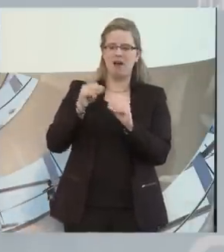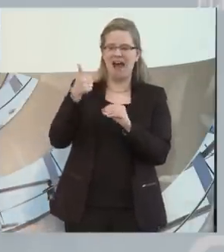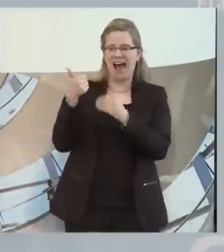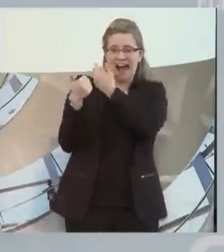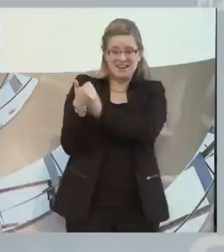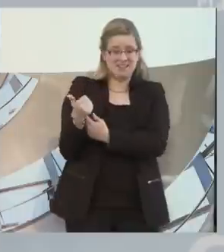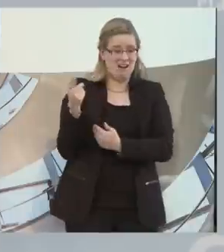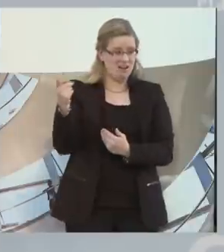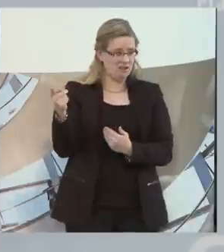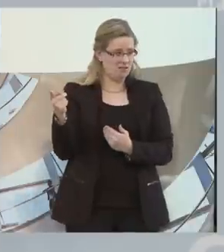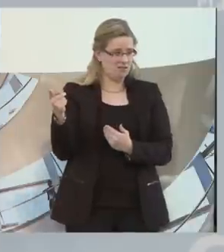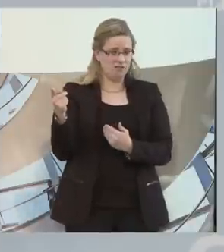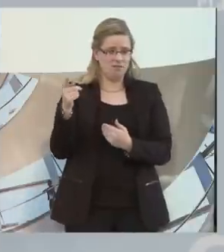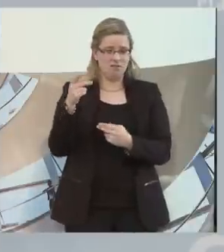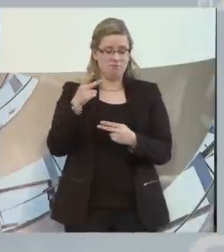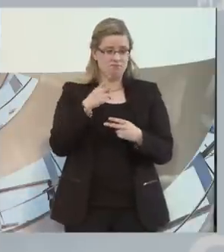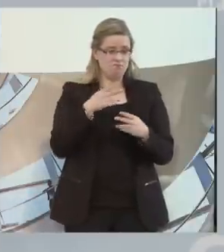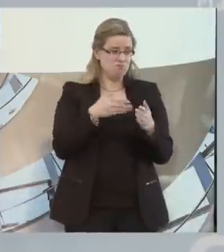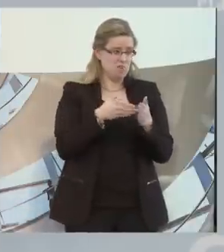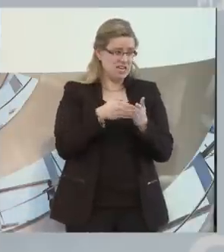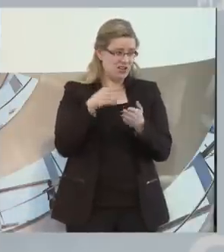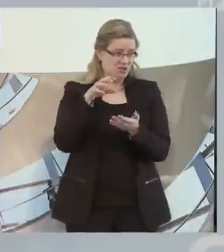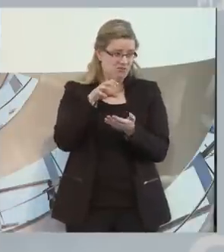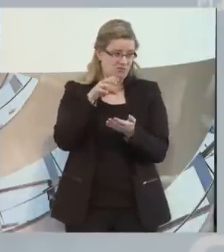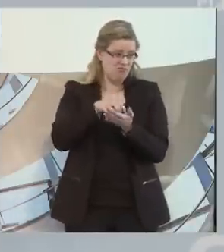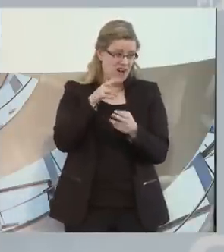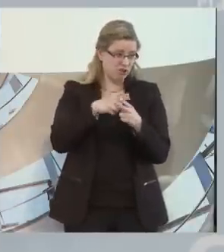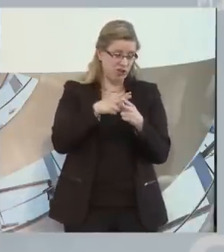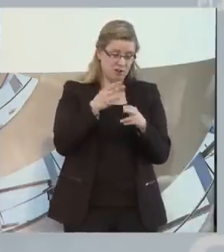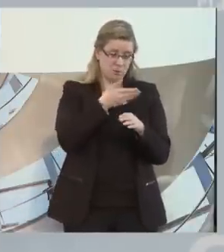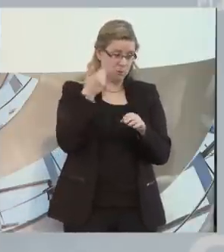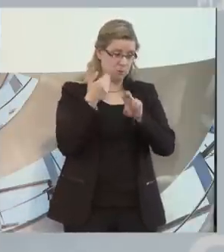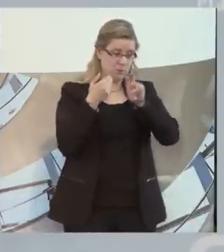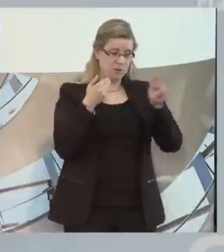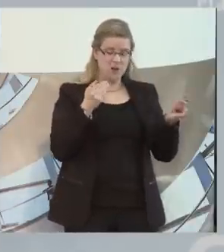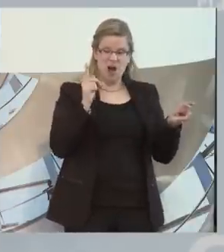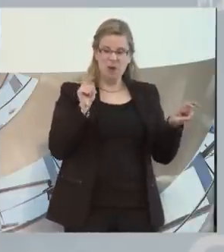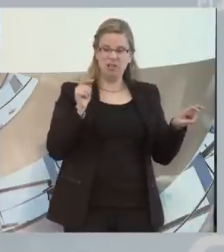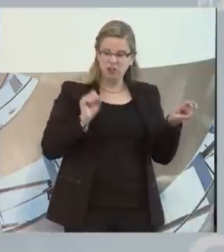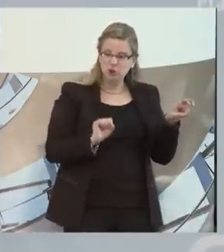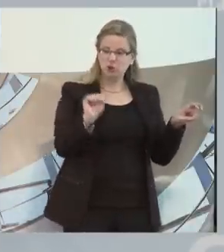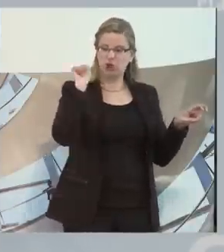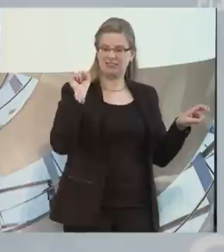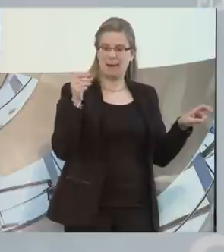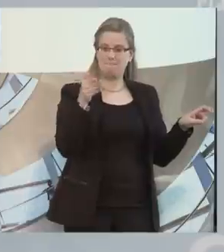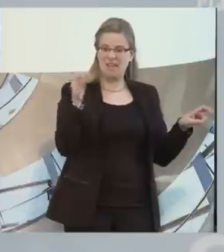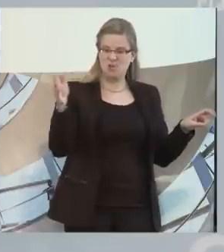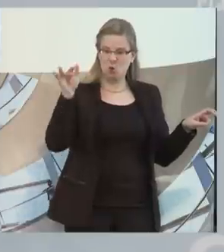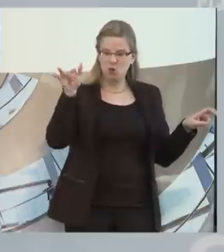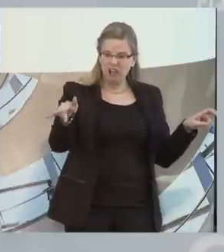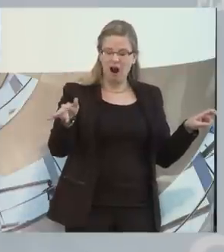behinderten Werkstatt sind, aber sie trotzdem keine Chance haben, aufgrund von Behinderung im ersten Arbeitsmarkt einen Job zu finden.